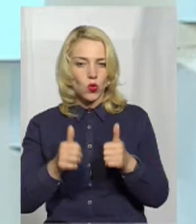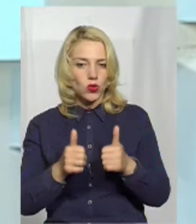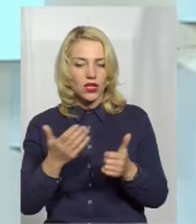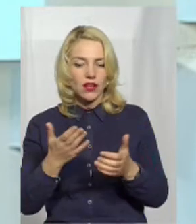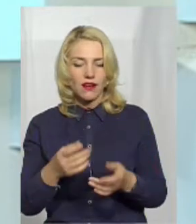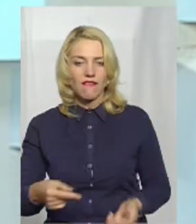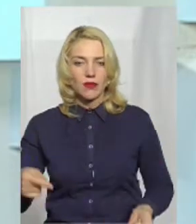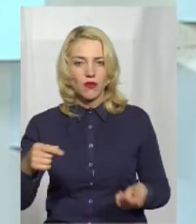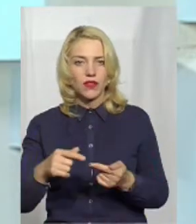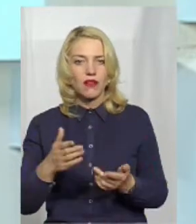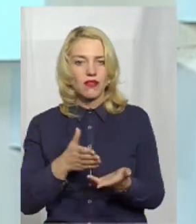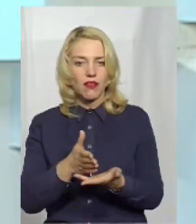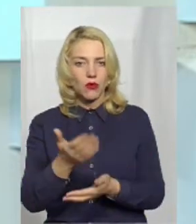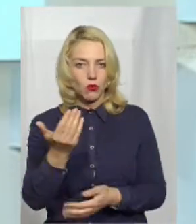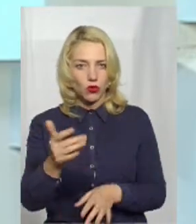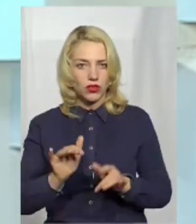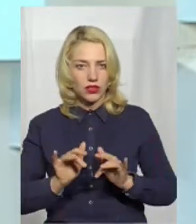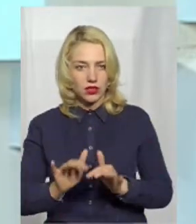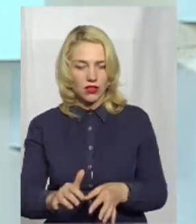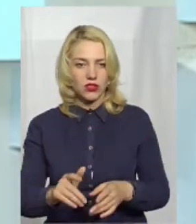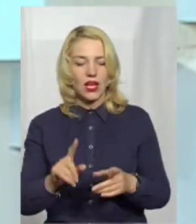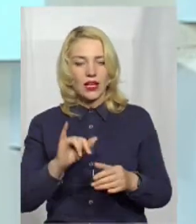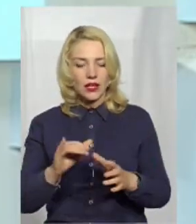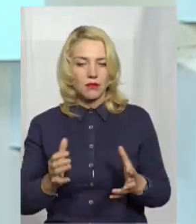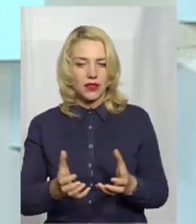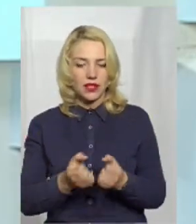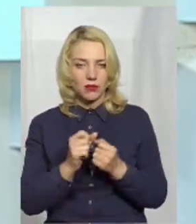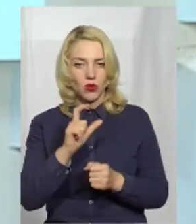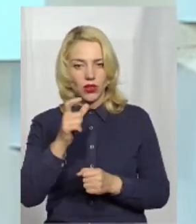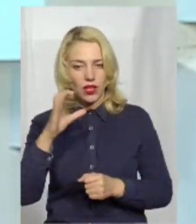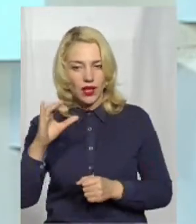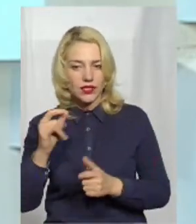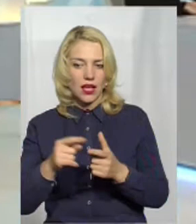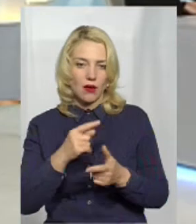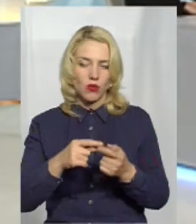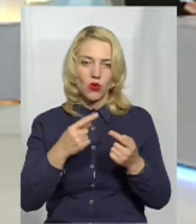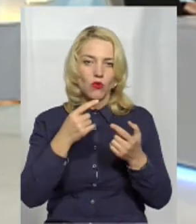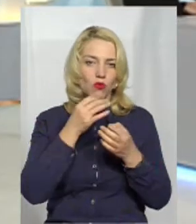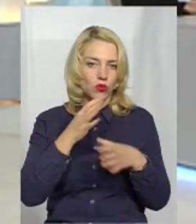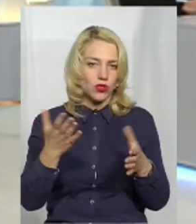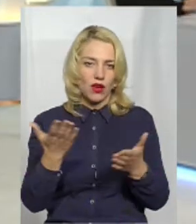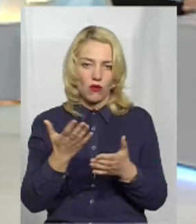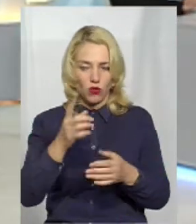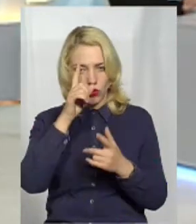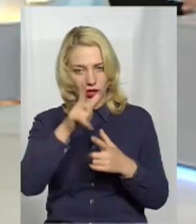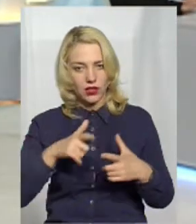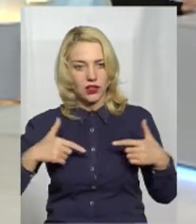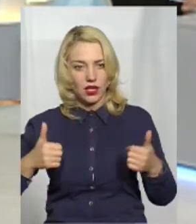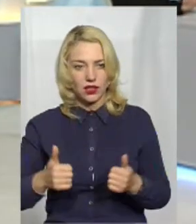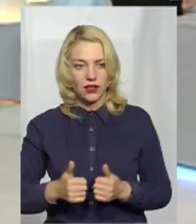діяльності і отримати підтримку від Європейського Союзу або якоїсь країни, яка входить до ЄС. Артура,